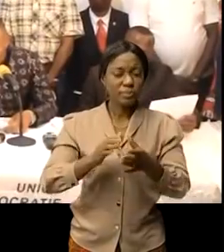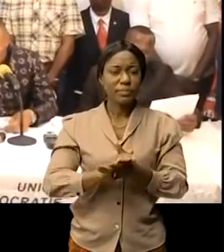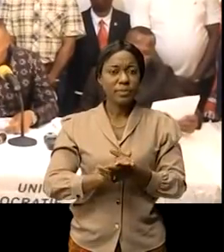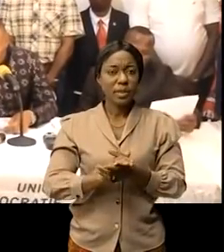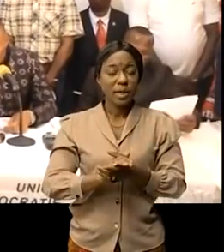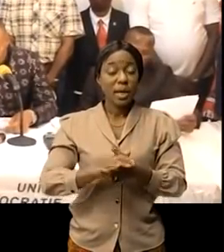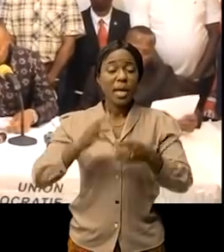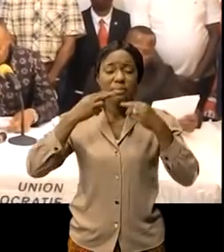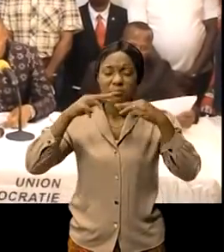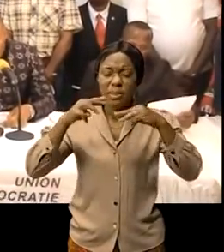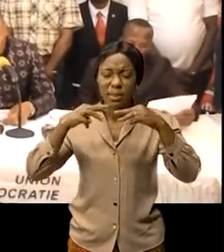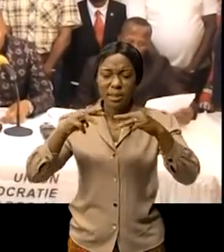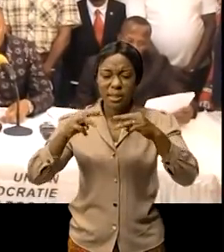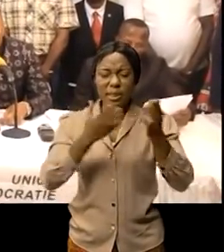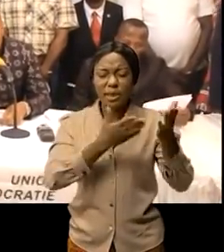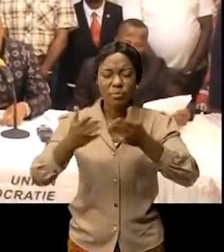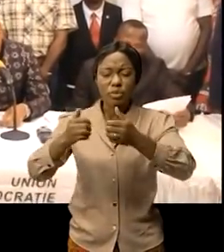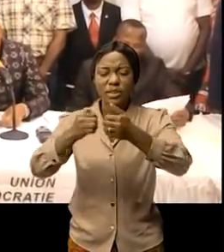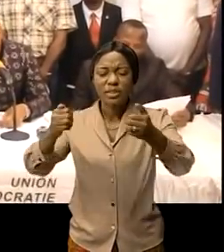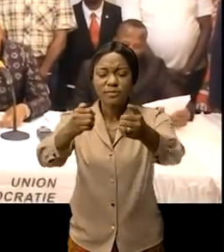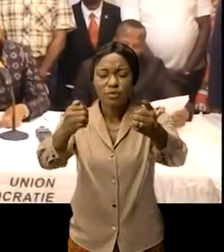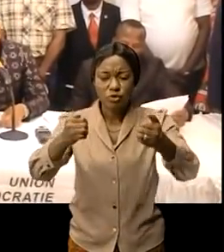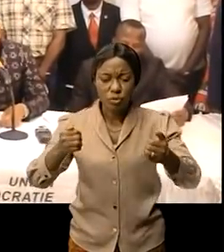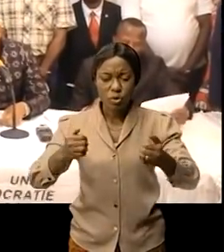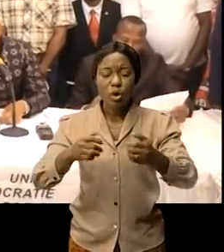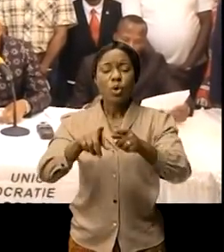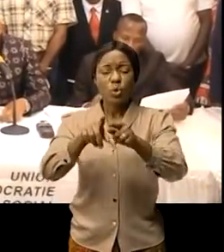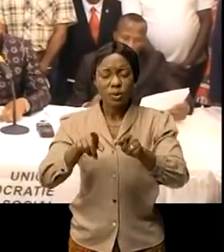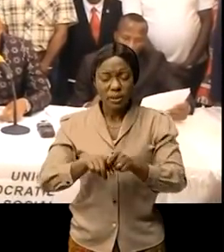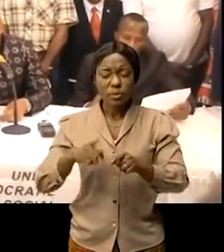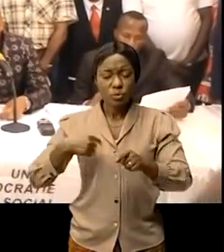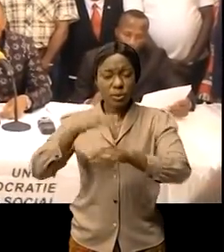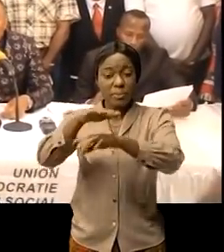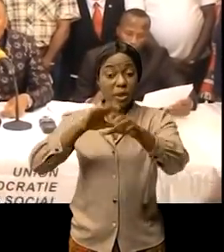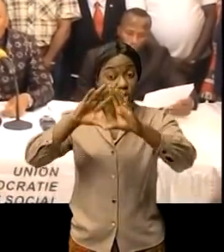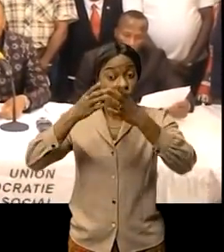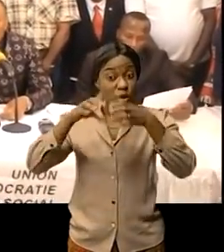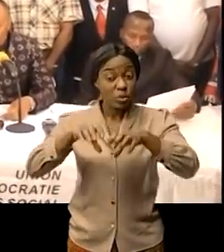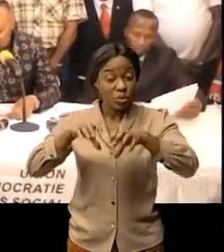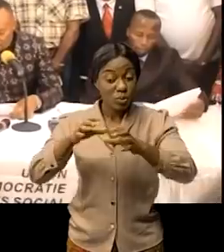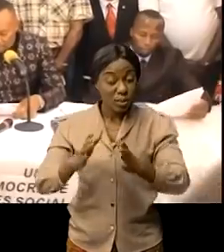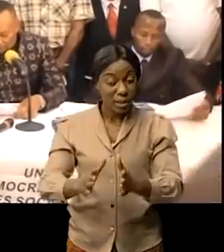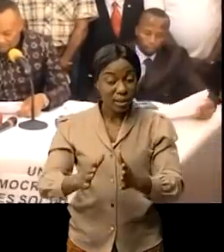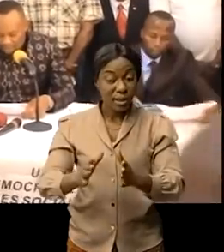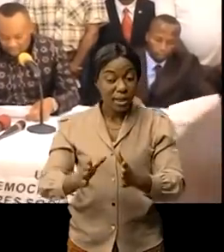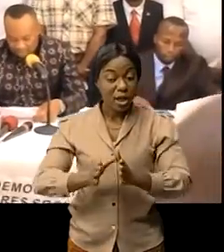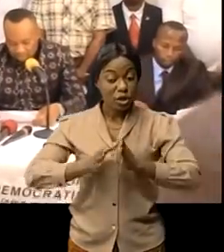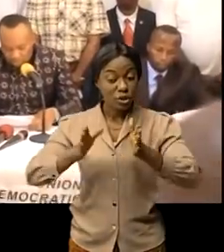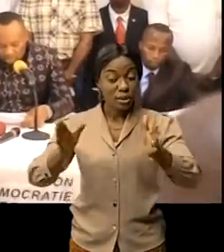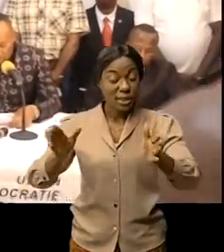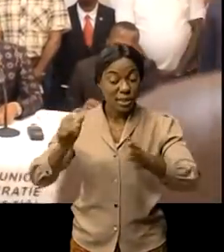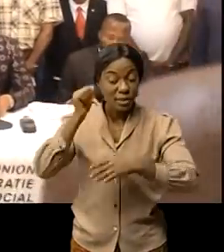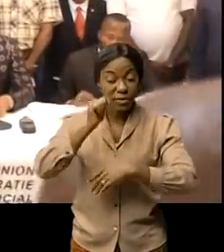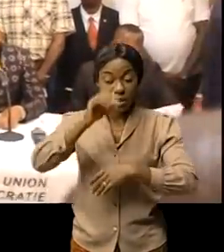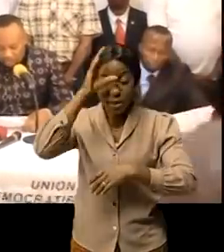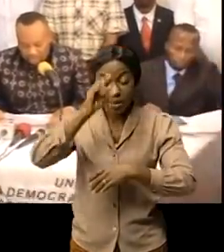les germes de division et en appelant à tous les Congolais en général et aux filles et fils du Grand